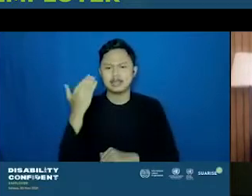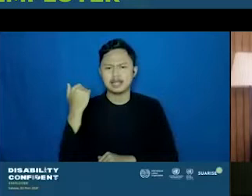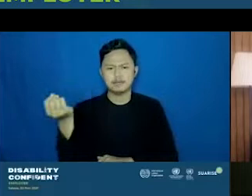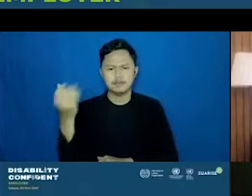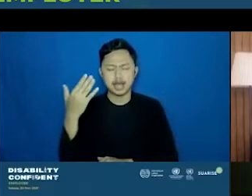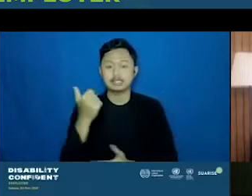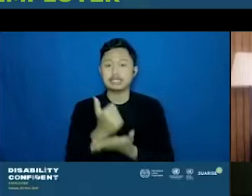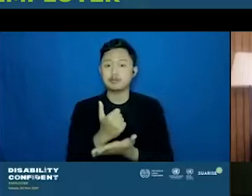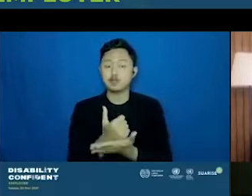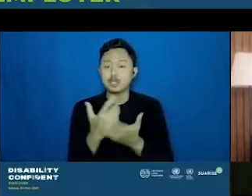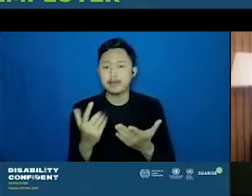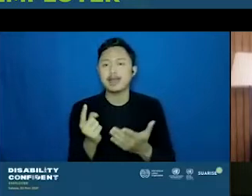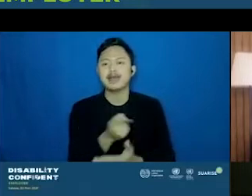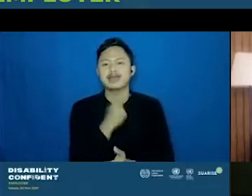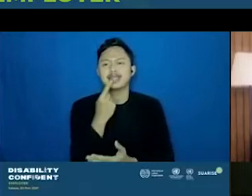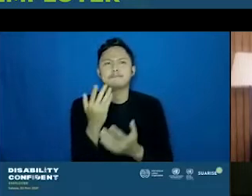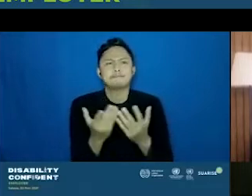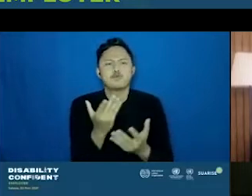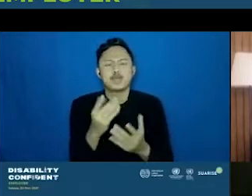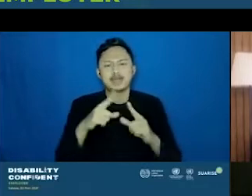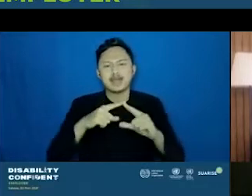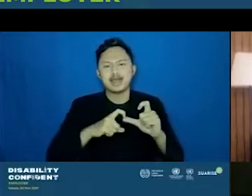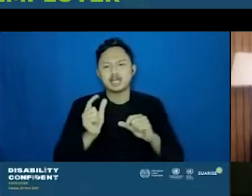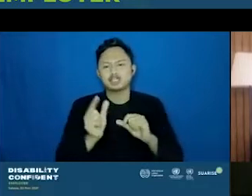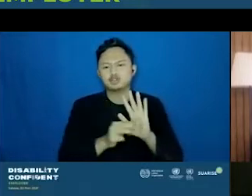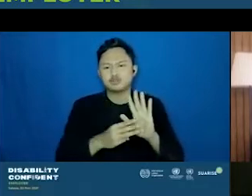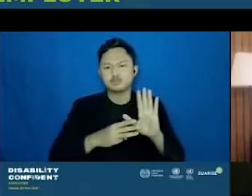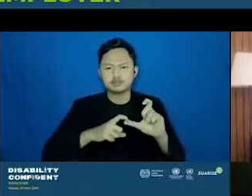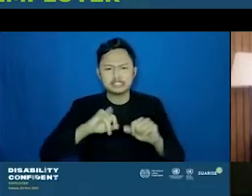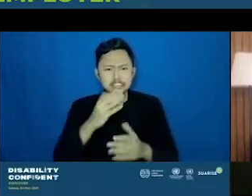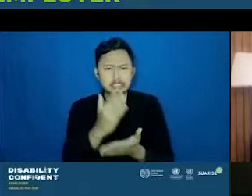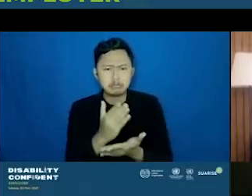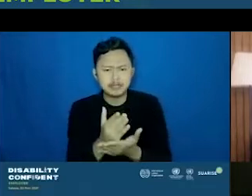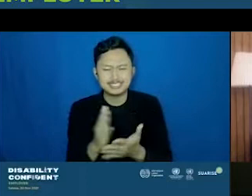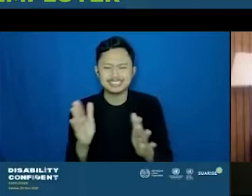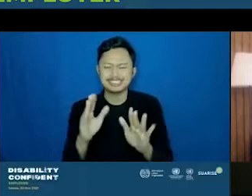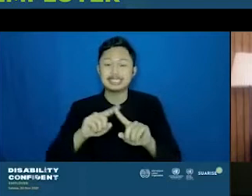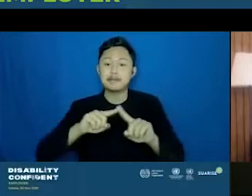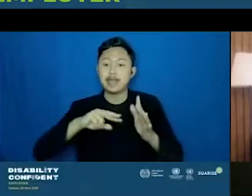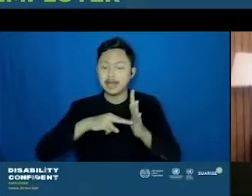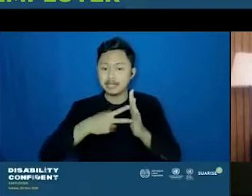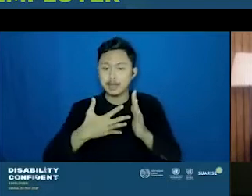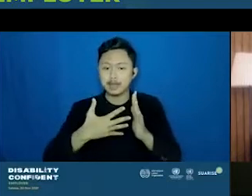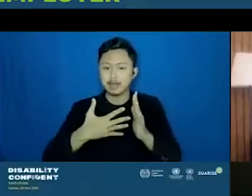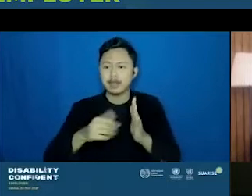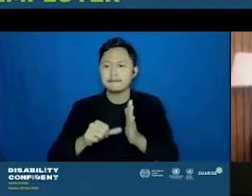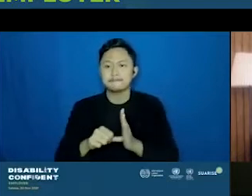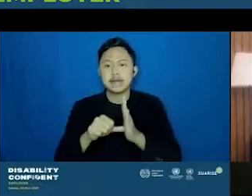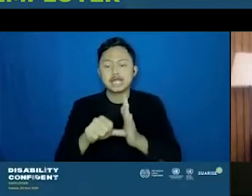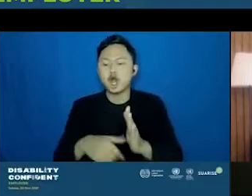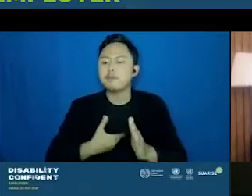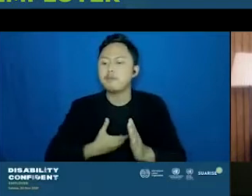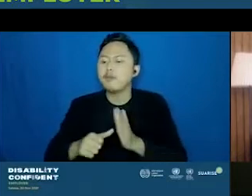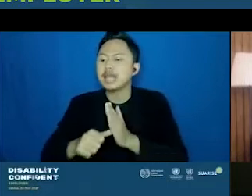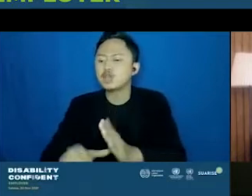jangankan berasumsi akan keterbatasannya, tapi juga tidak berasumsi untuk bantuan yang kemudian mau kita berikan.